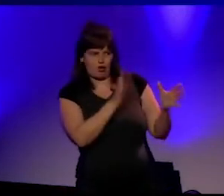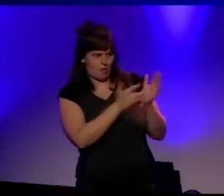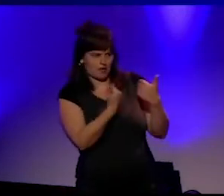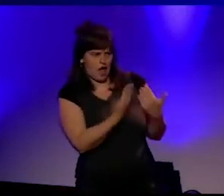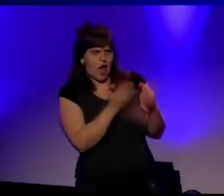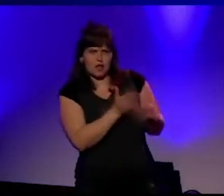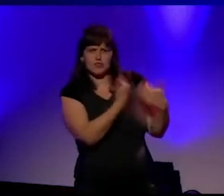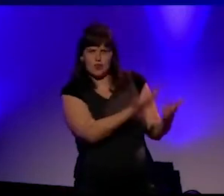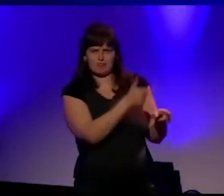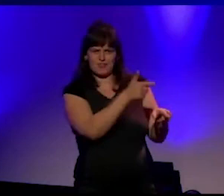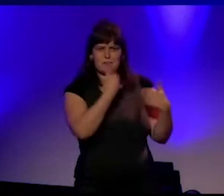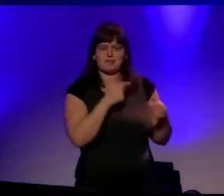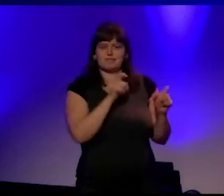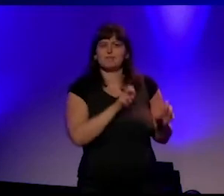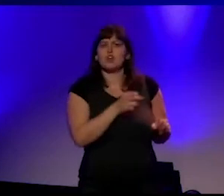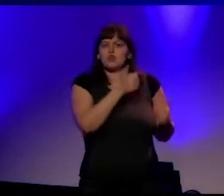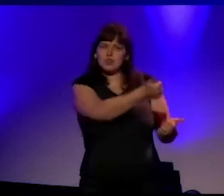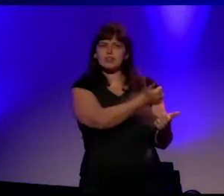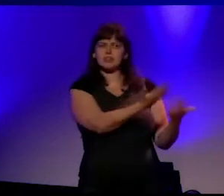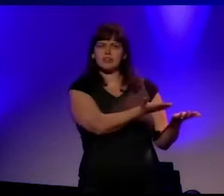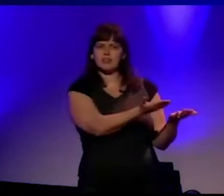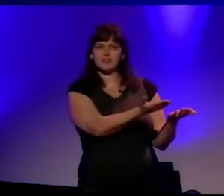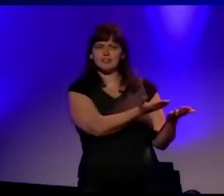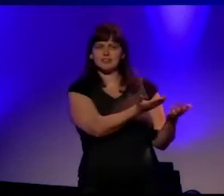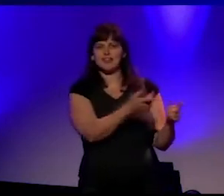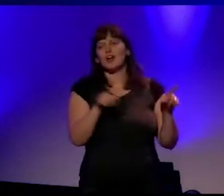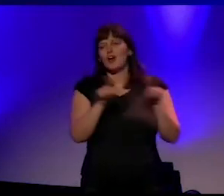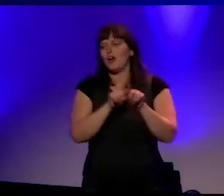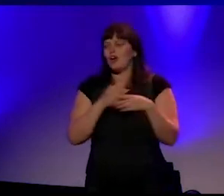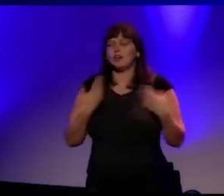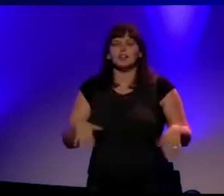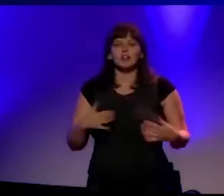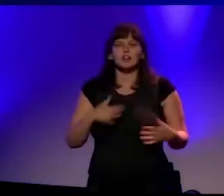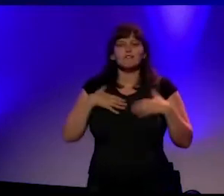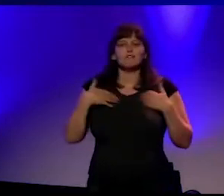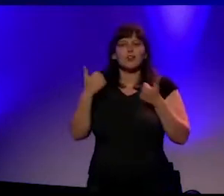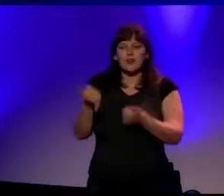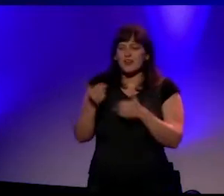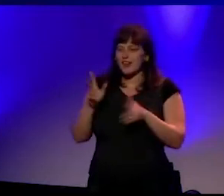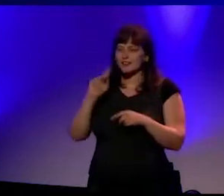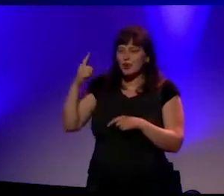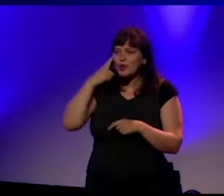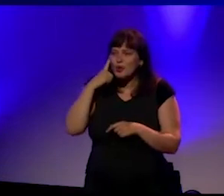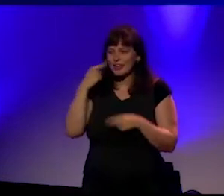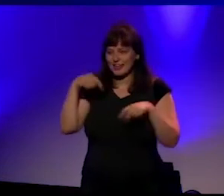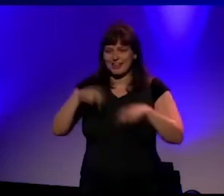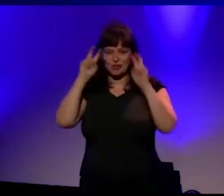Zij deugen. En het doet deugd om te horen bij een universiteit waar de meeste mensen deugen. Absoluut.